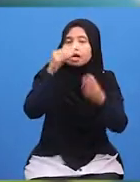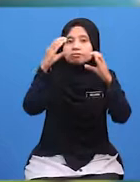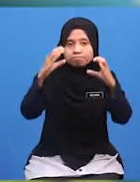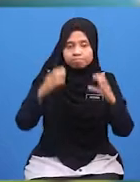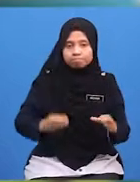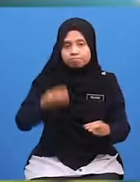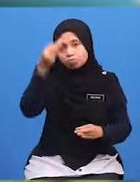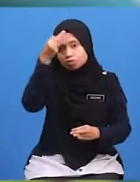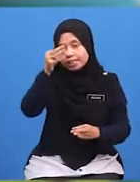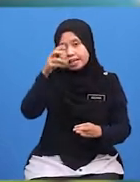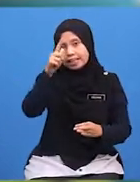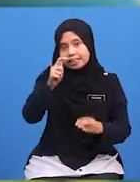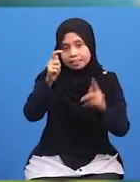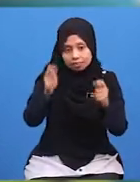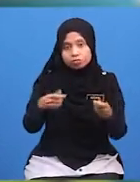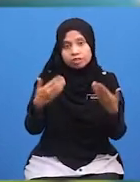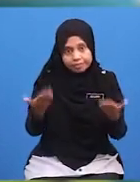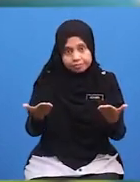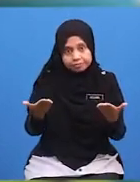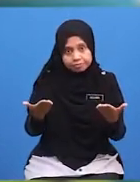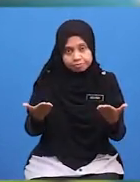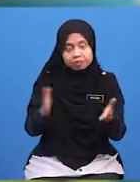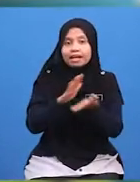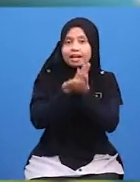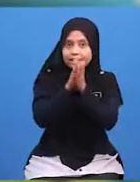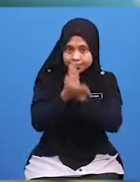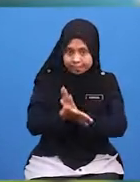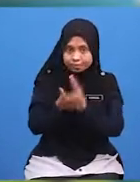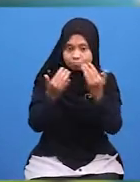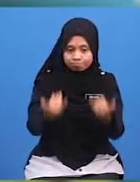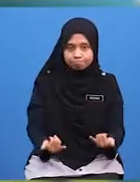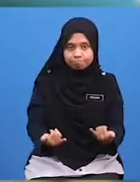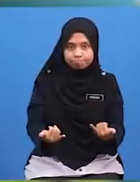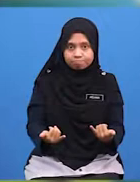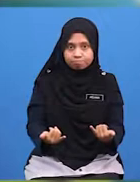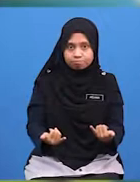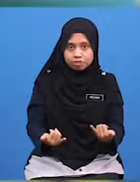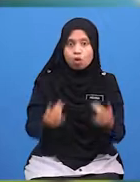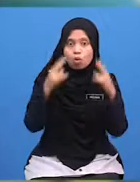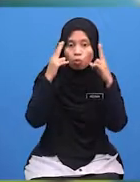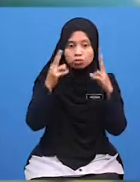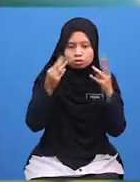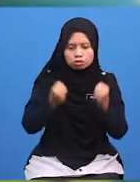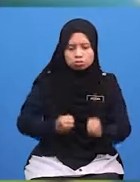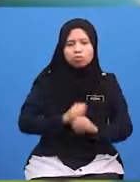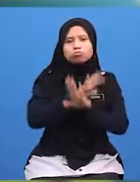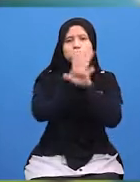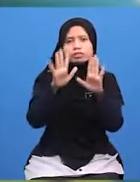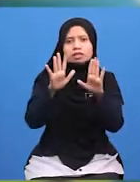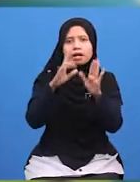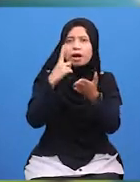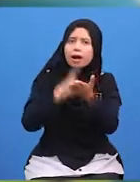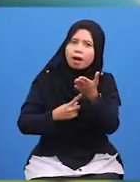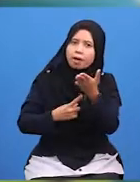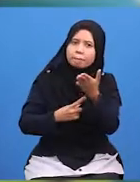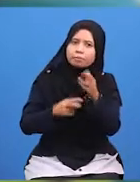Cara Memuliakan Tetamu Kan Jadi Sekarang Usazah Nak Jelaskan